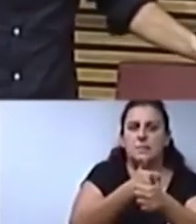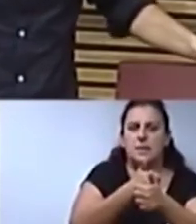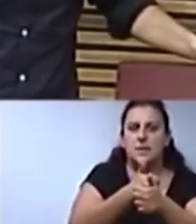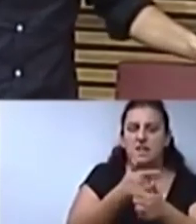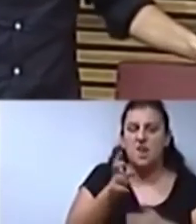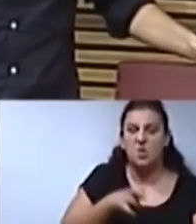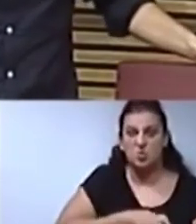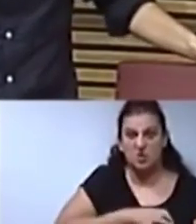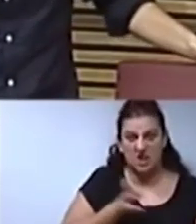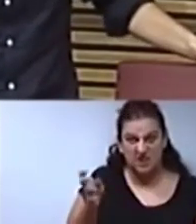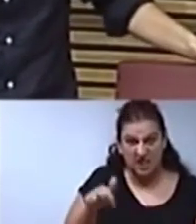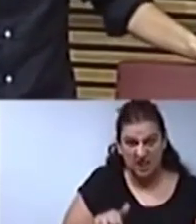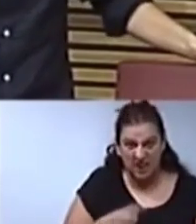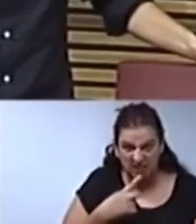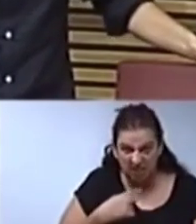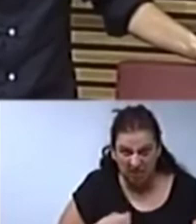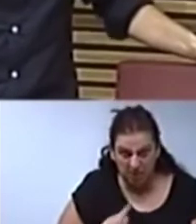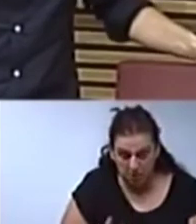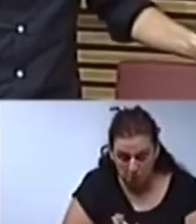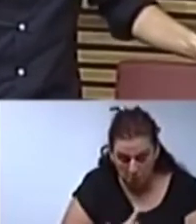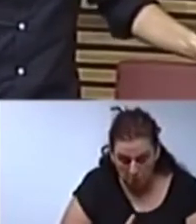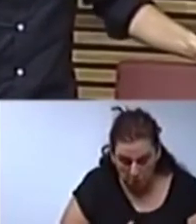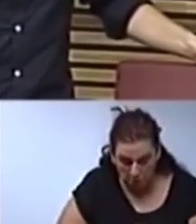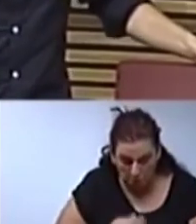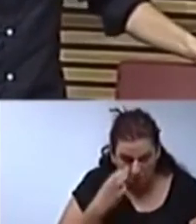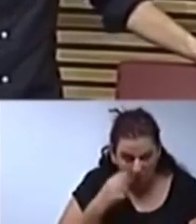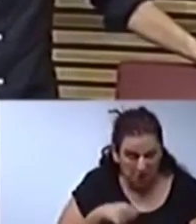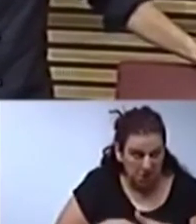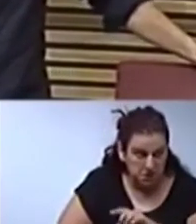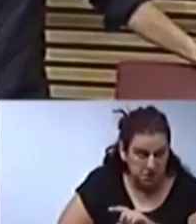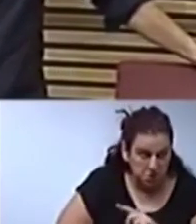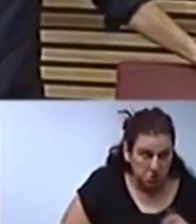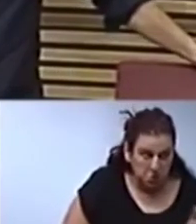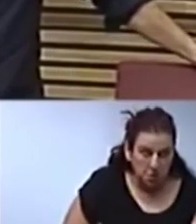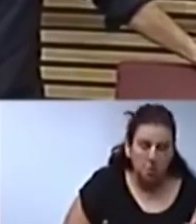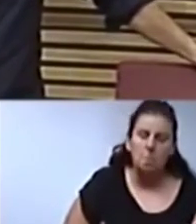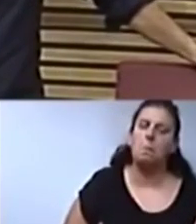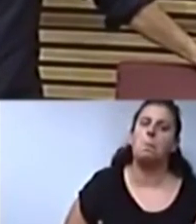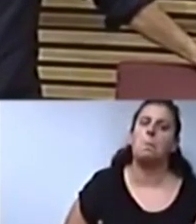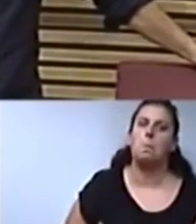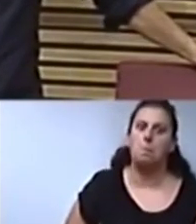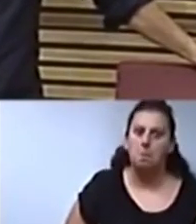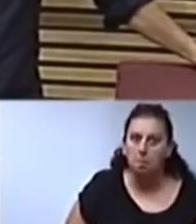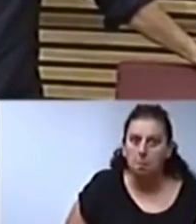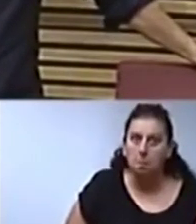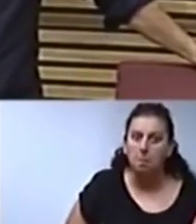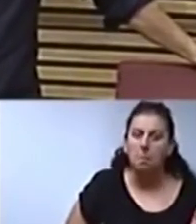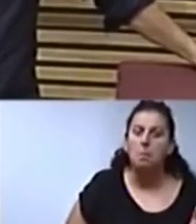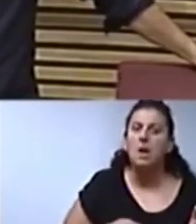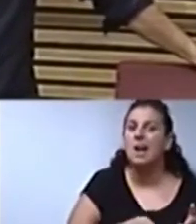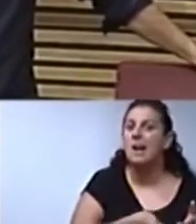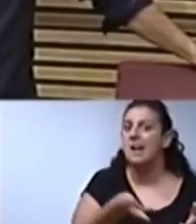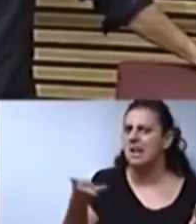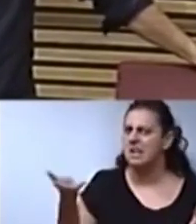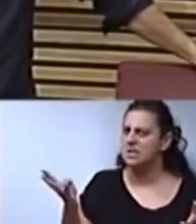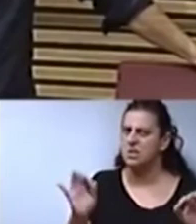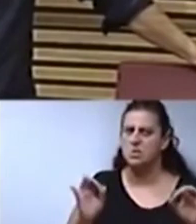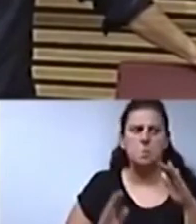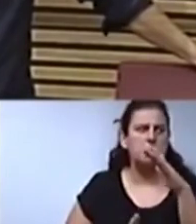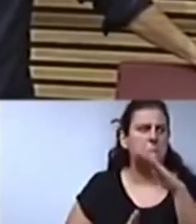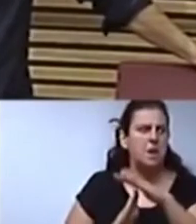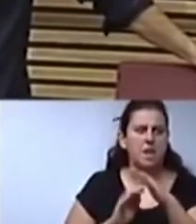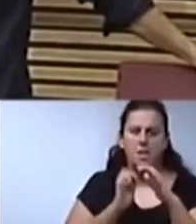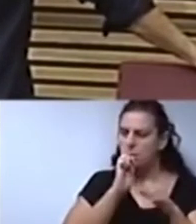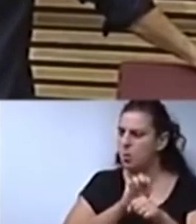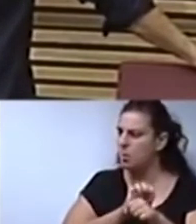dependència. I vostè ve així a tirar-nos en cara i això que no s'està gestionant en la resta de l'Estat s'ha quedat totalment parat per l